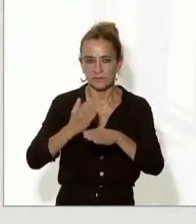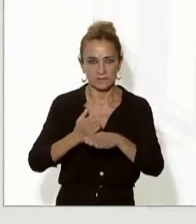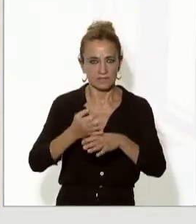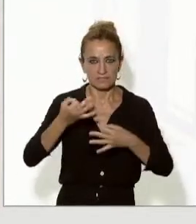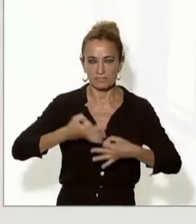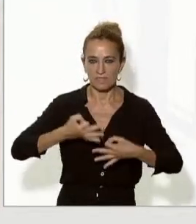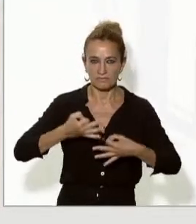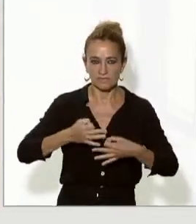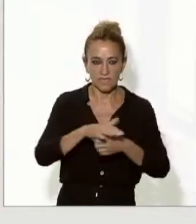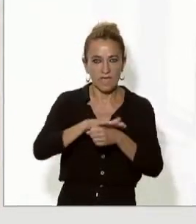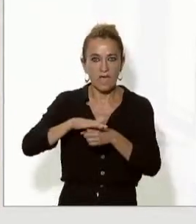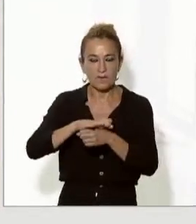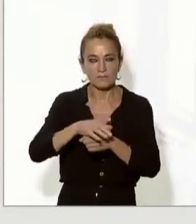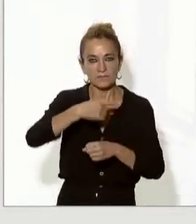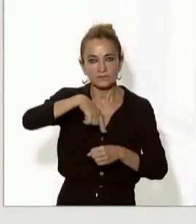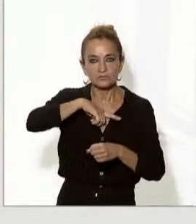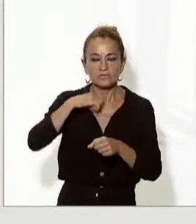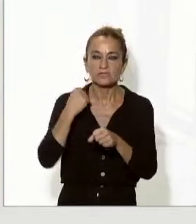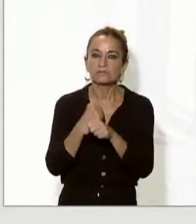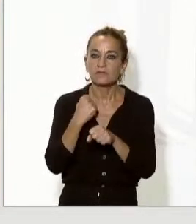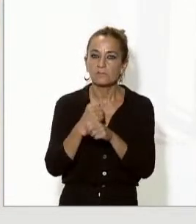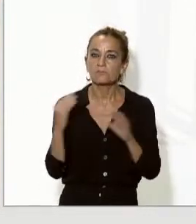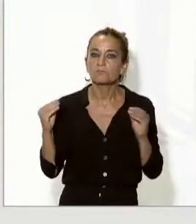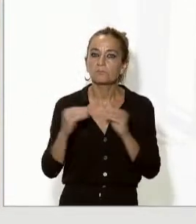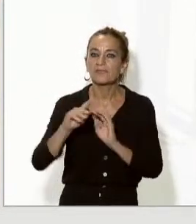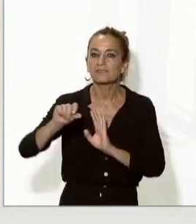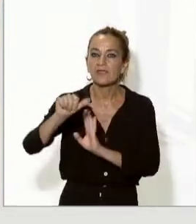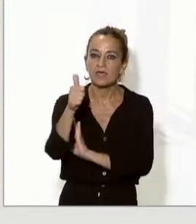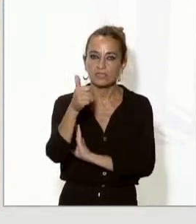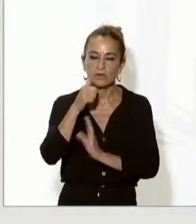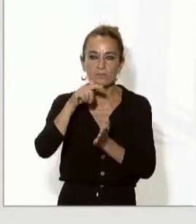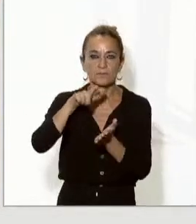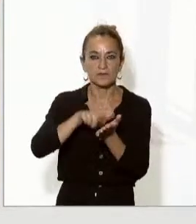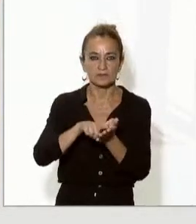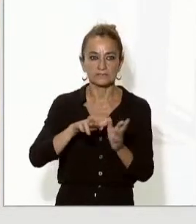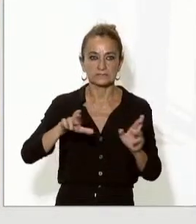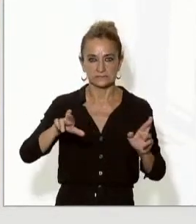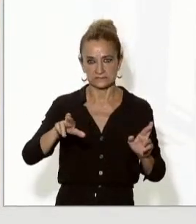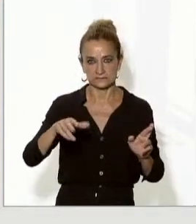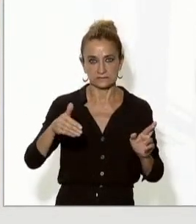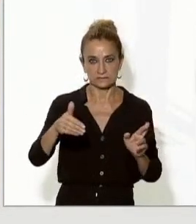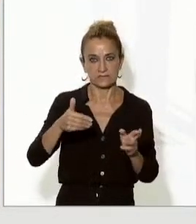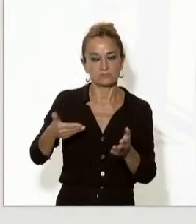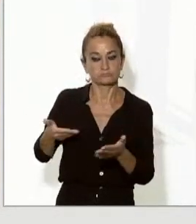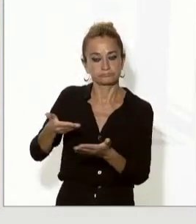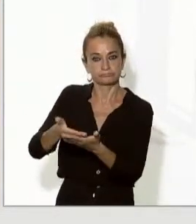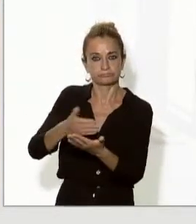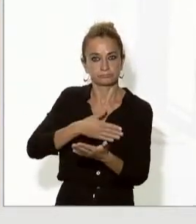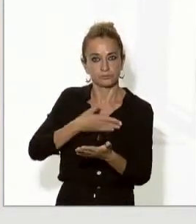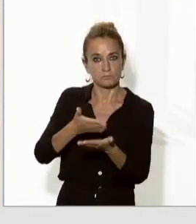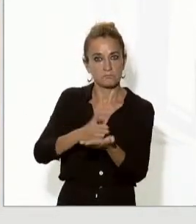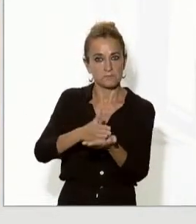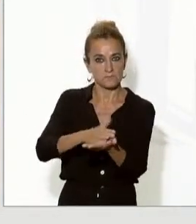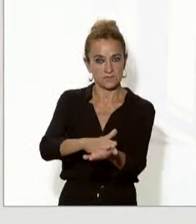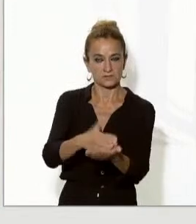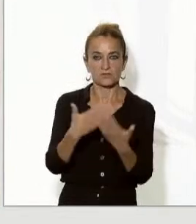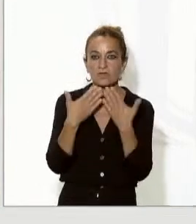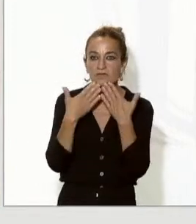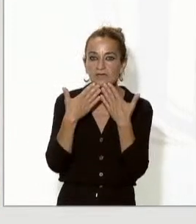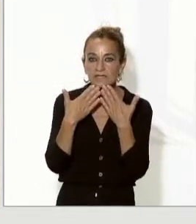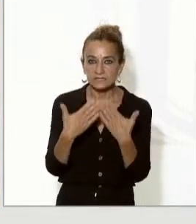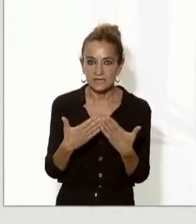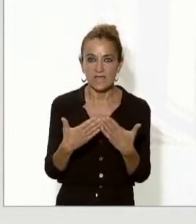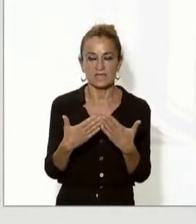on treballarem en el pacte nacional per la llengua que espero que puguem presentar en els propers mesos fruit de l'acord